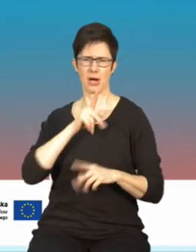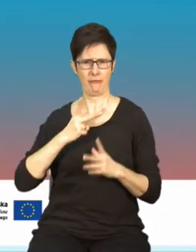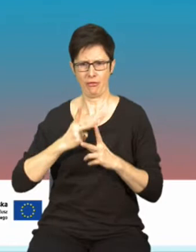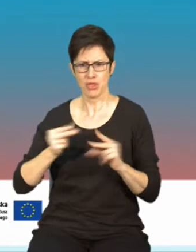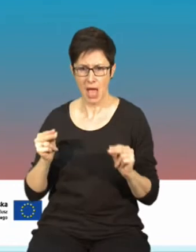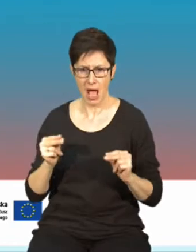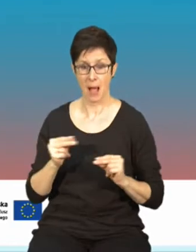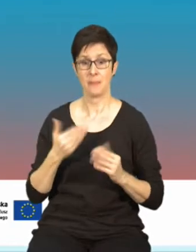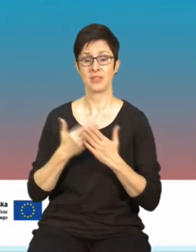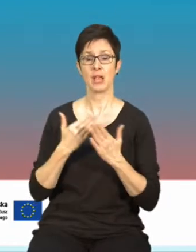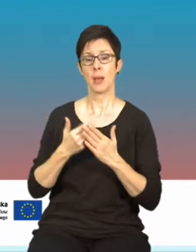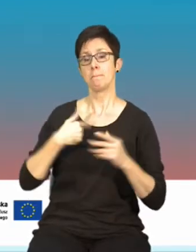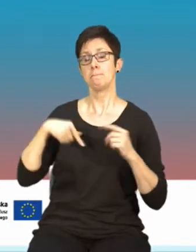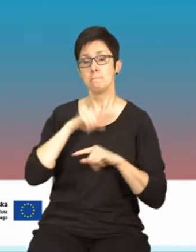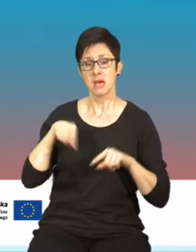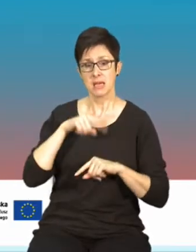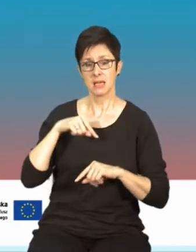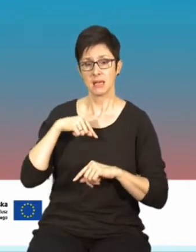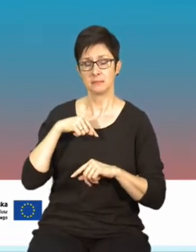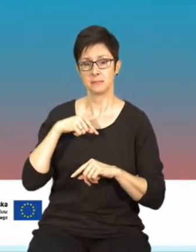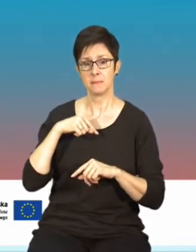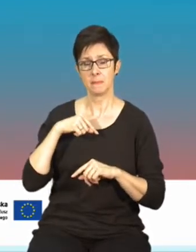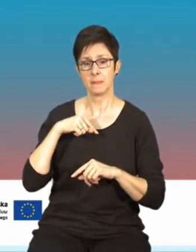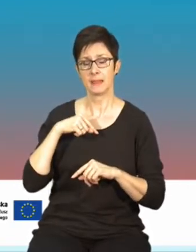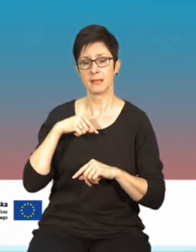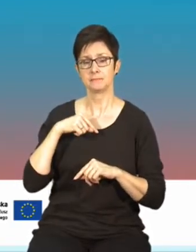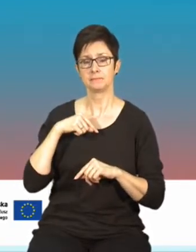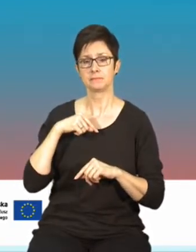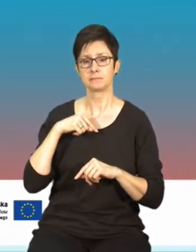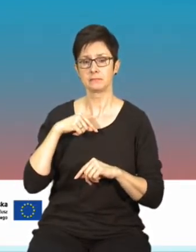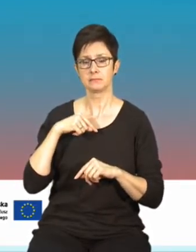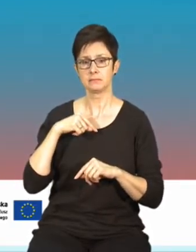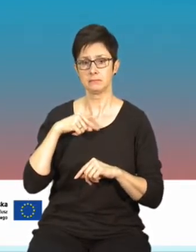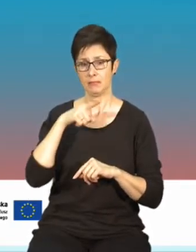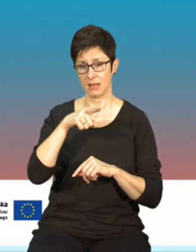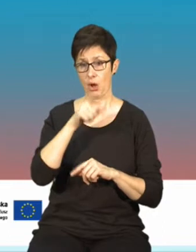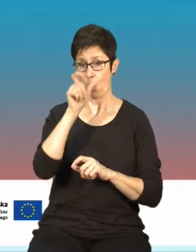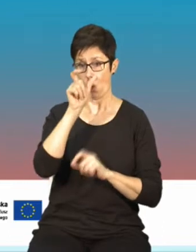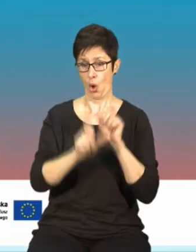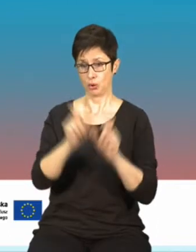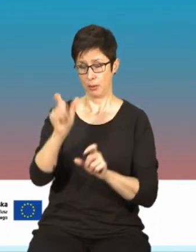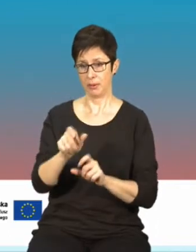to, z czym się mierzymy, to jest też to, że te osoby